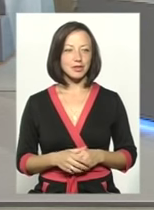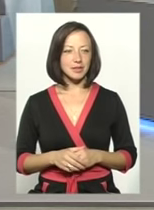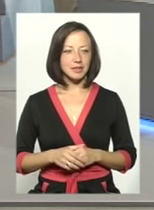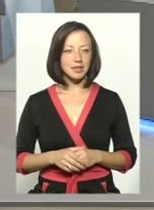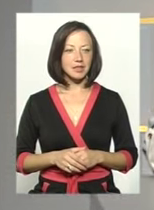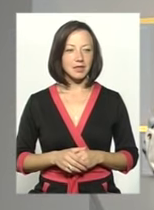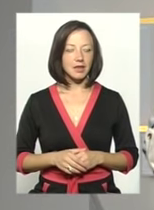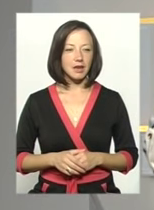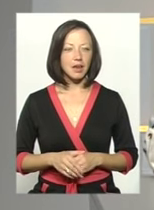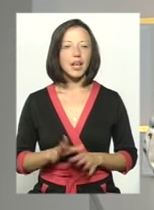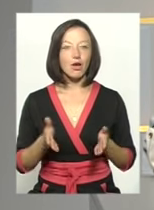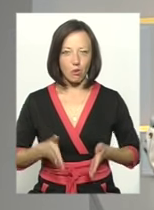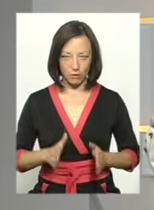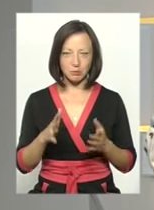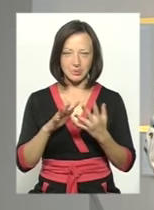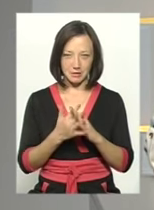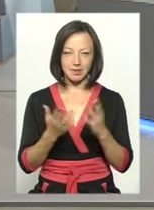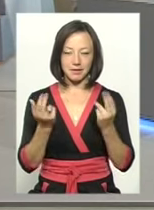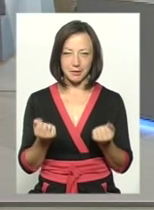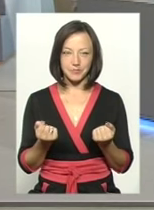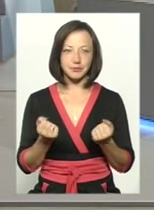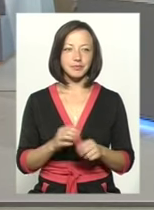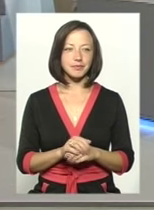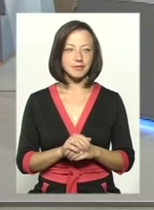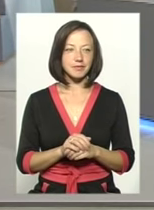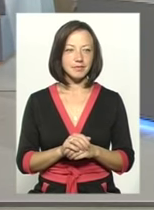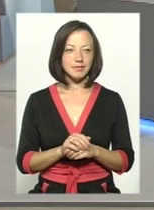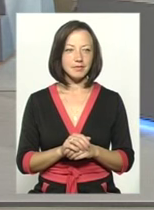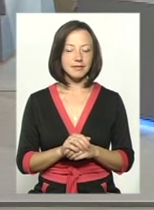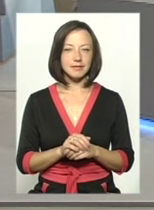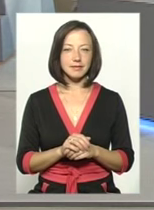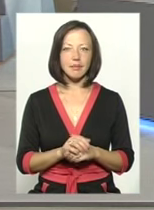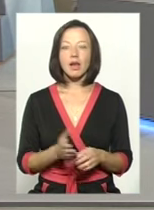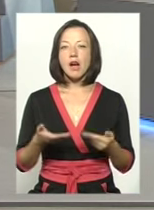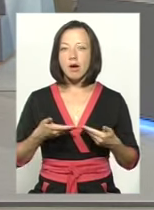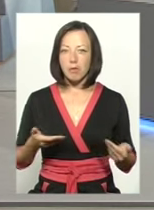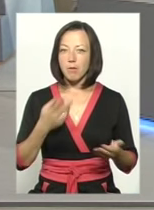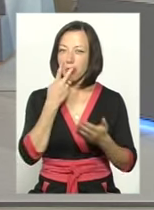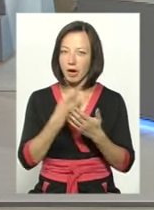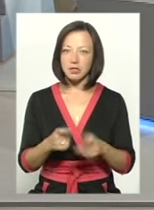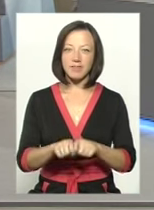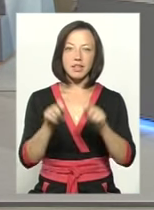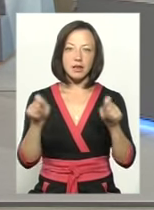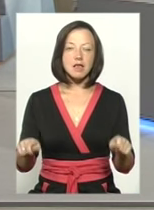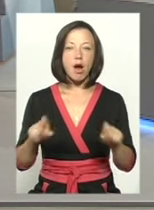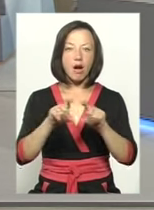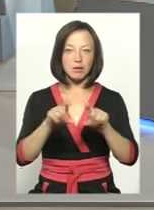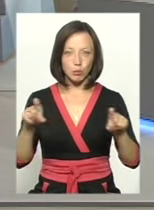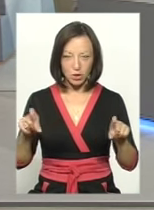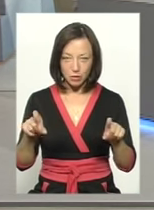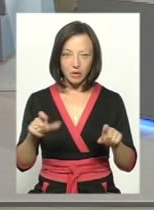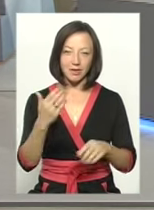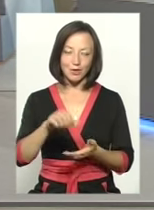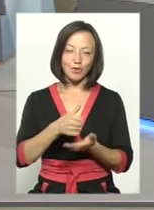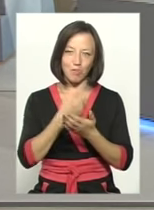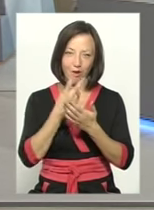Тому що і родом стилаєте пози мені, так? Так. Ми бачили відкриття амбулаторії, в якій ви за головного покажемо і